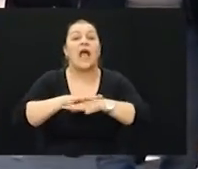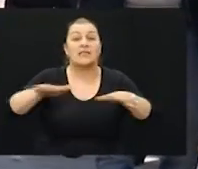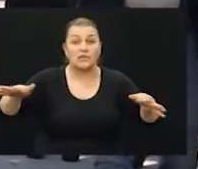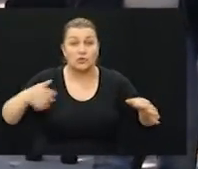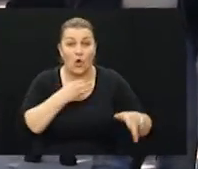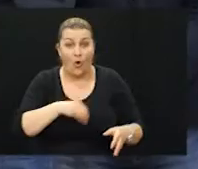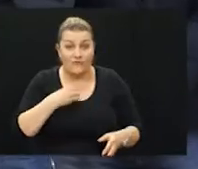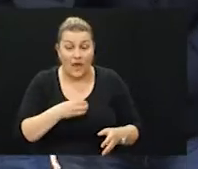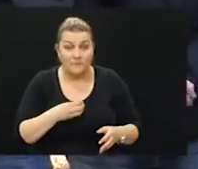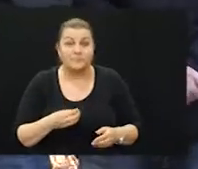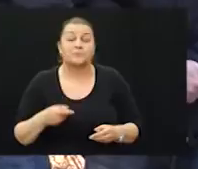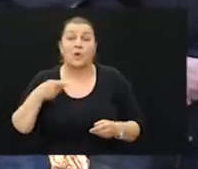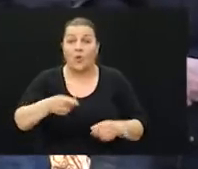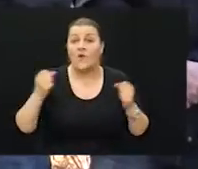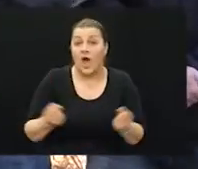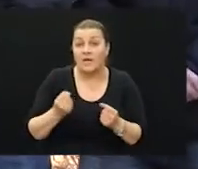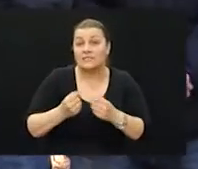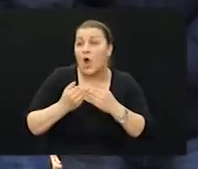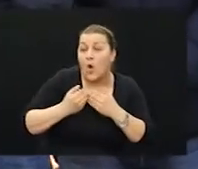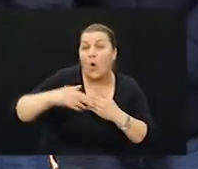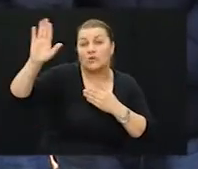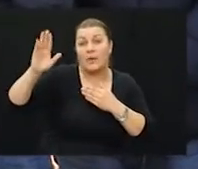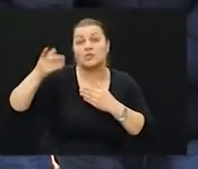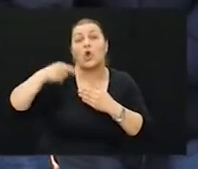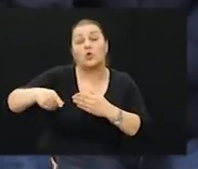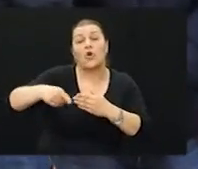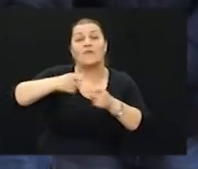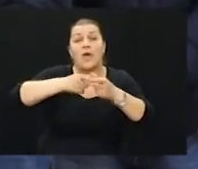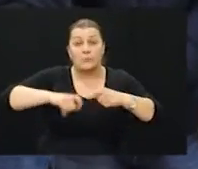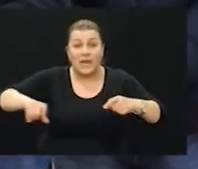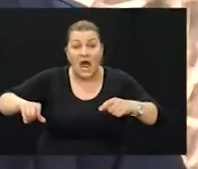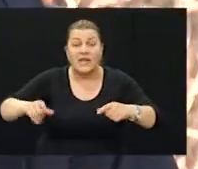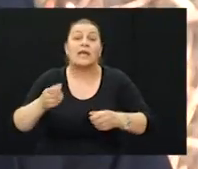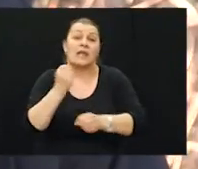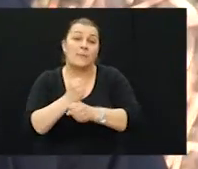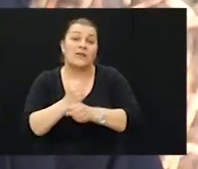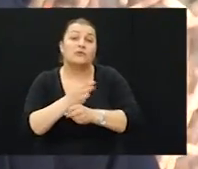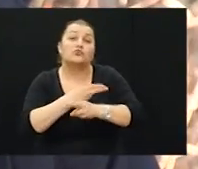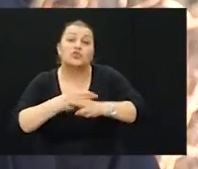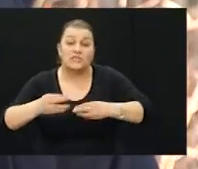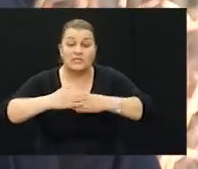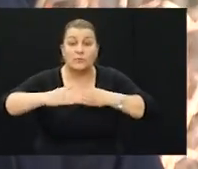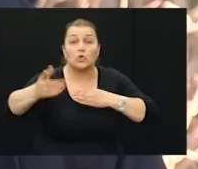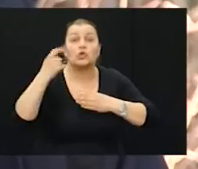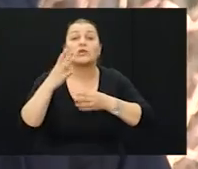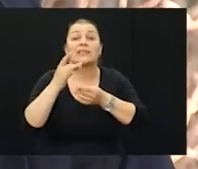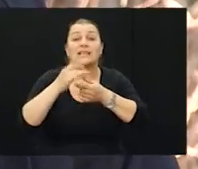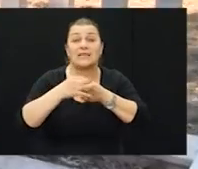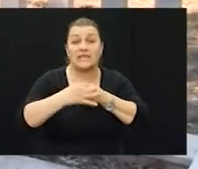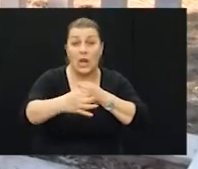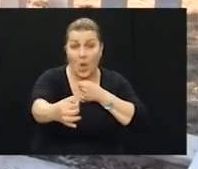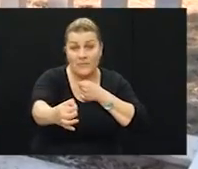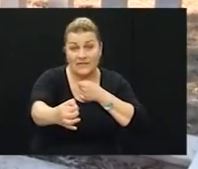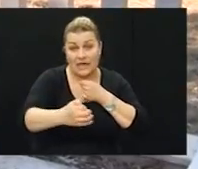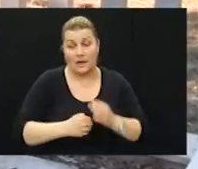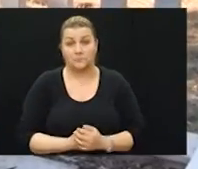osvira je do dinare akcijom hrvatskih postorbi odbačenje dalje od same brane pa je tako stvorjen čisti prostor od deseta kilometara od same brane